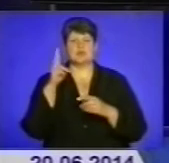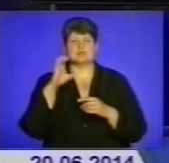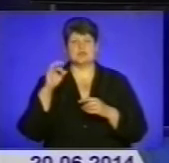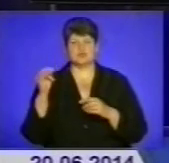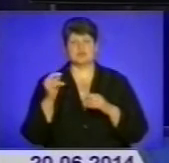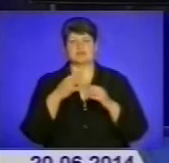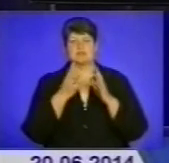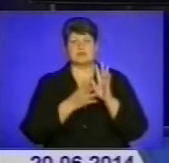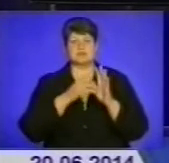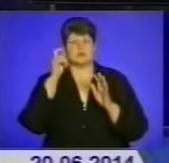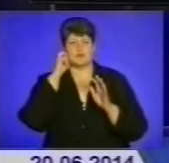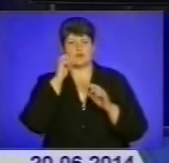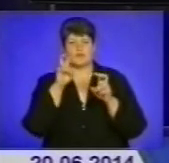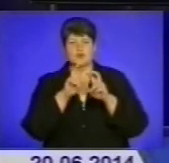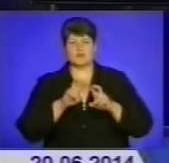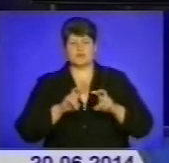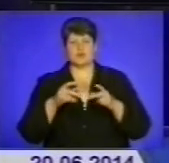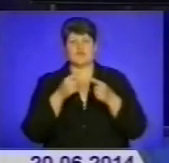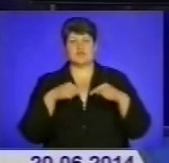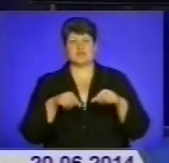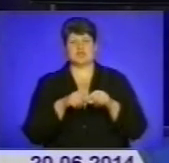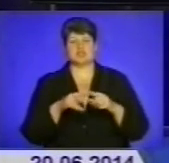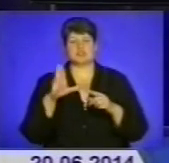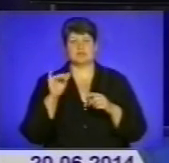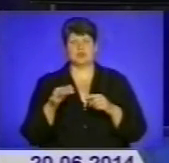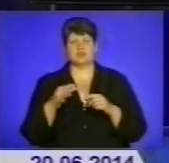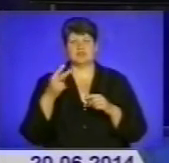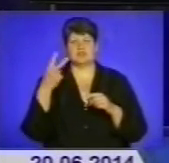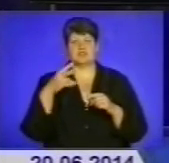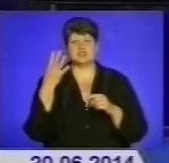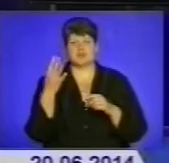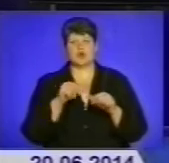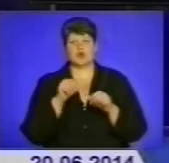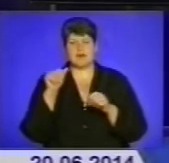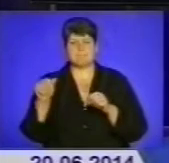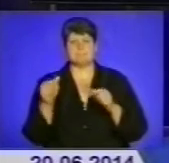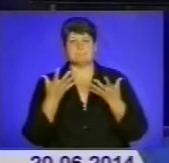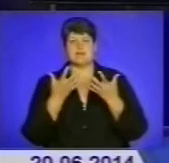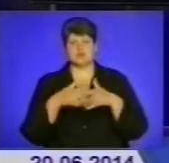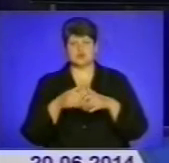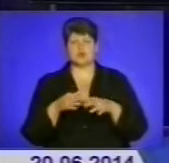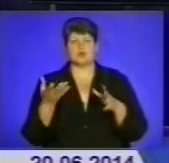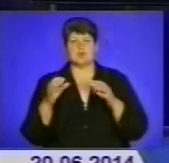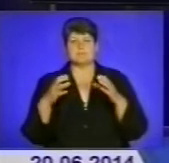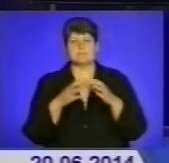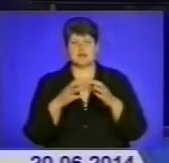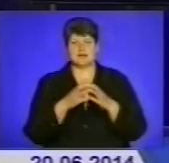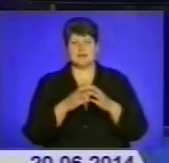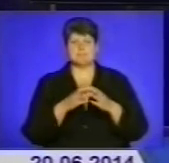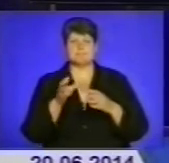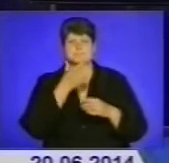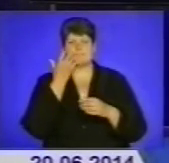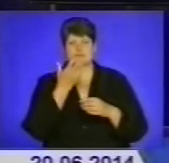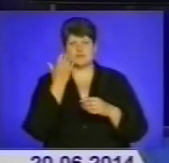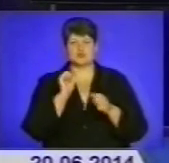розвідувального відділення штабного батальйону 24-ї окремої механізованої бригади оперативного командування «Північ» сухопутних